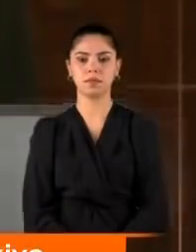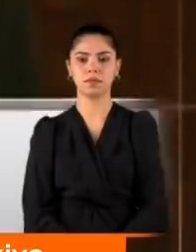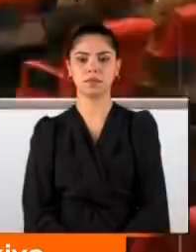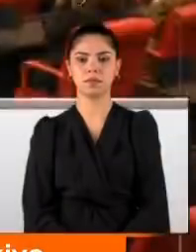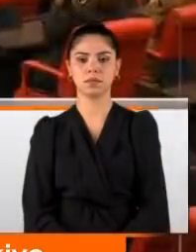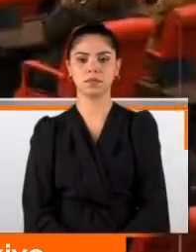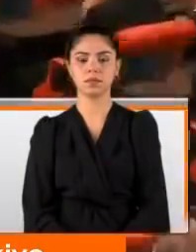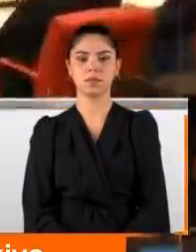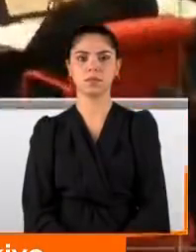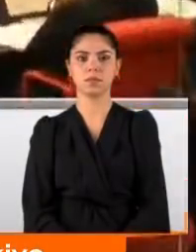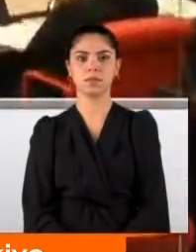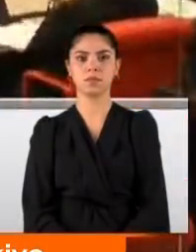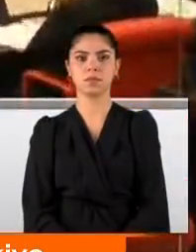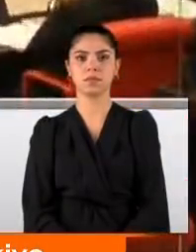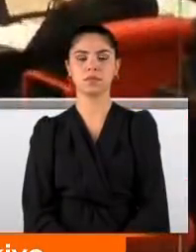şahsiyetimize laf tutuyor. Görsün.